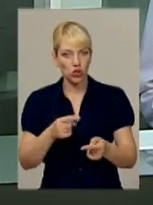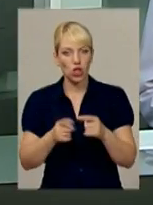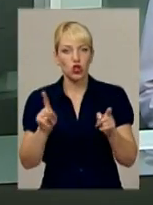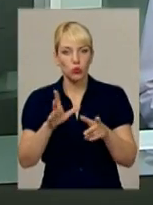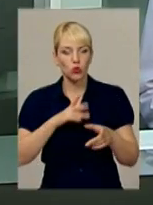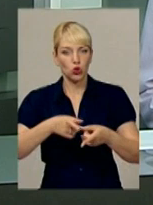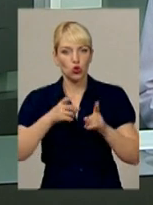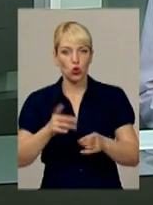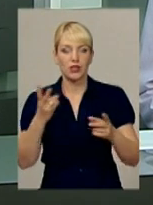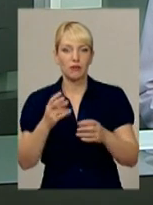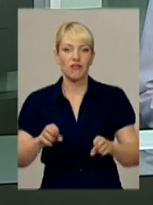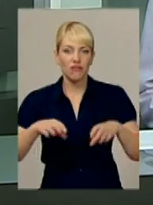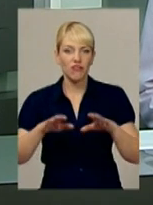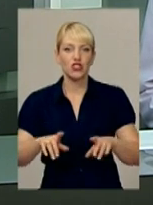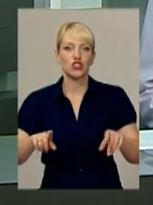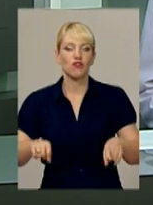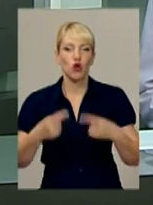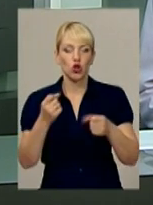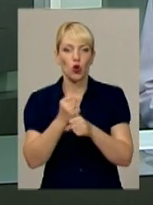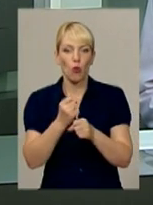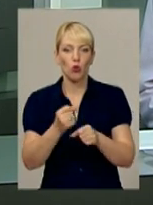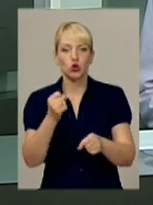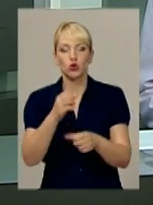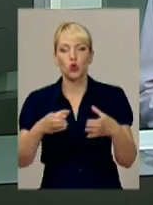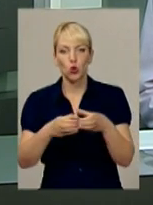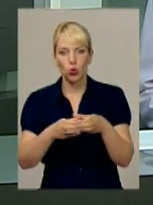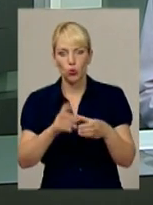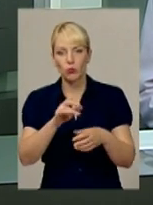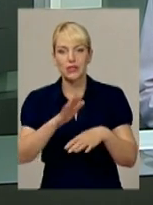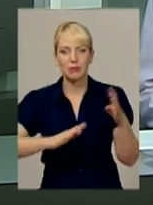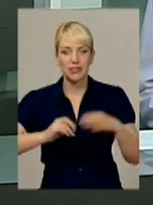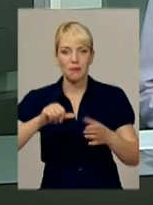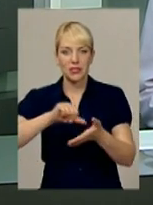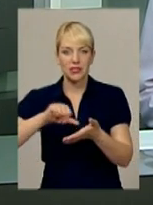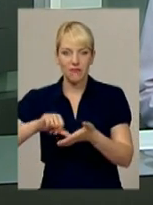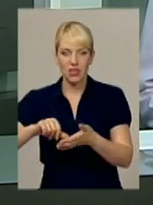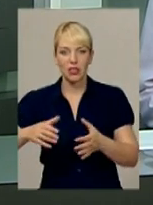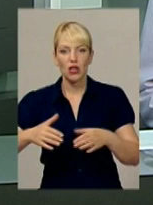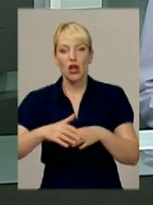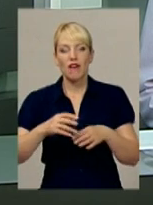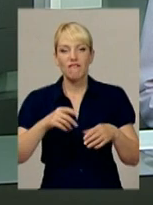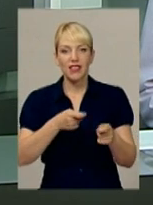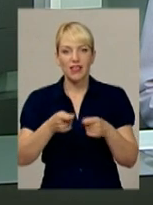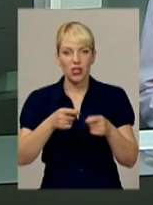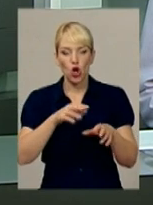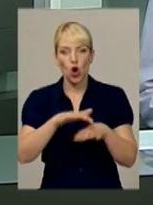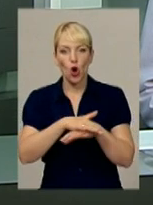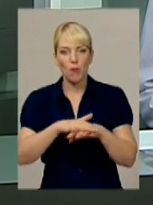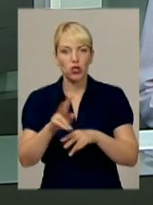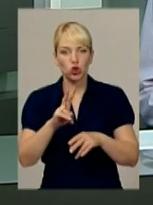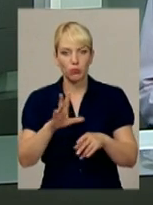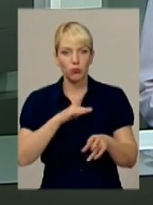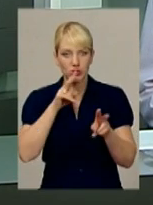вирішили створити робочу групу зі спеціалістів та представників влади і громадськості, яка стежитиме, щоб процес реорганізації